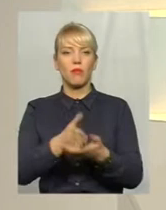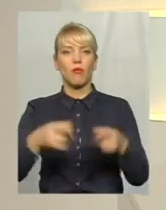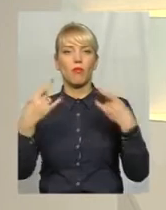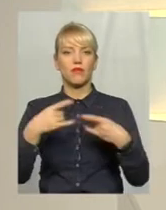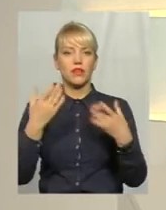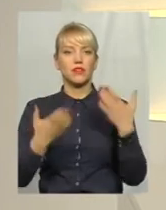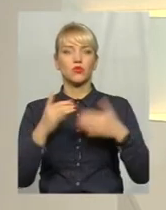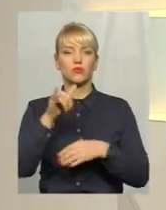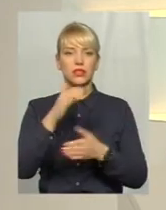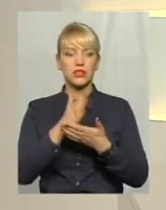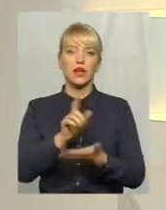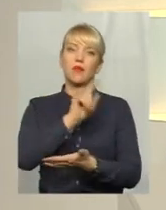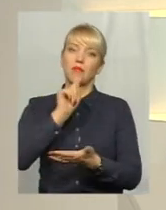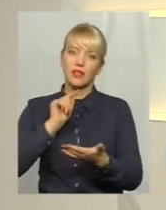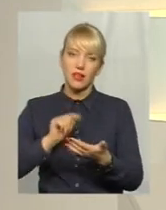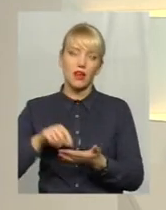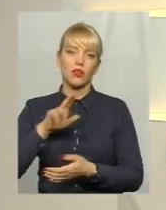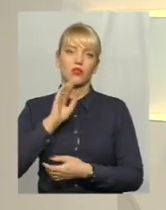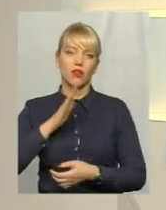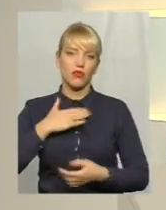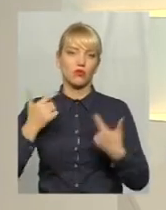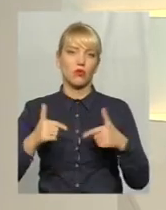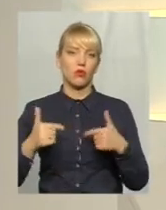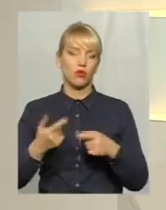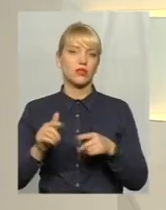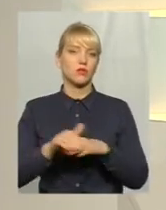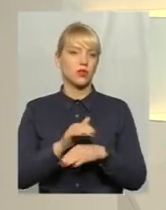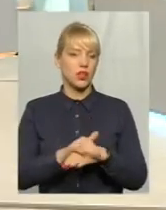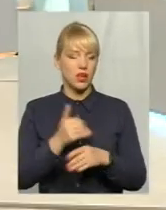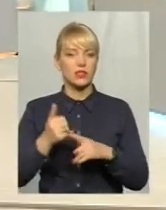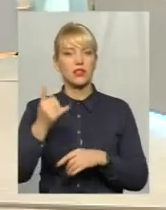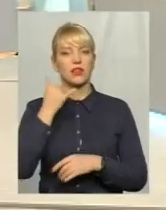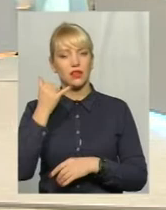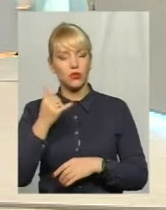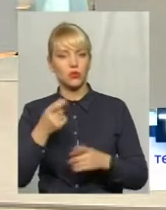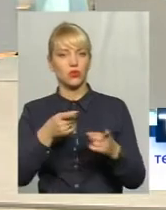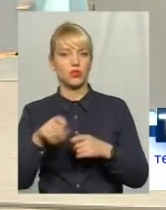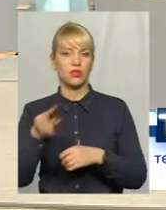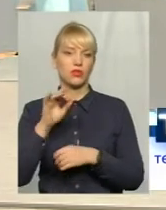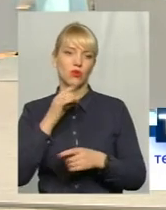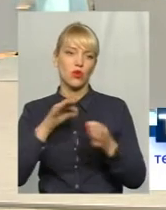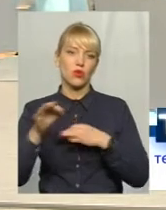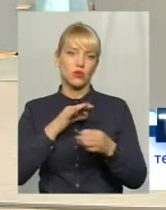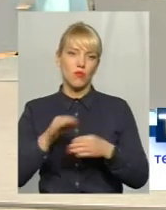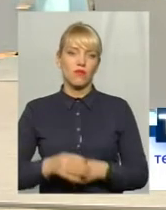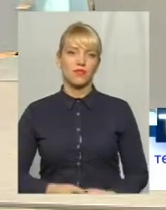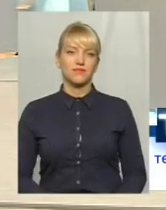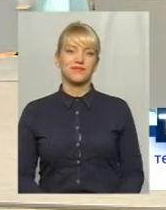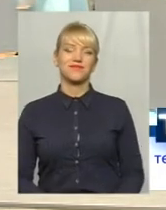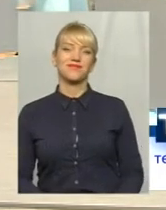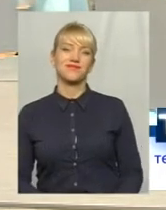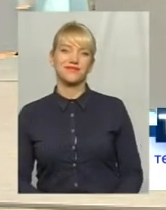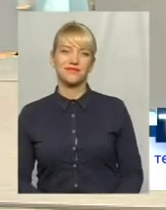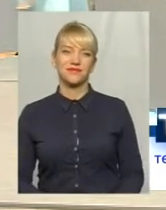Тому, якщо у вас є питання до нашого гостя, також телефонуйте, долучайтесь до розмови. Номера телефонів бачите на своїх екранах. Або починаємо.